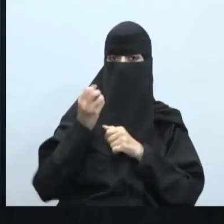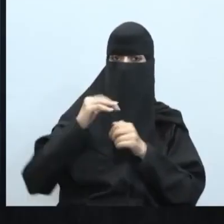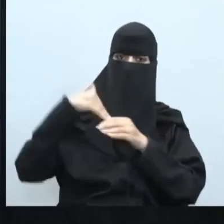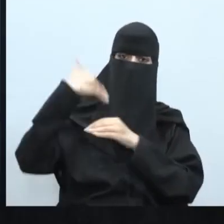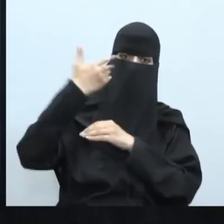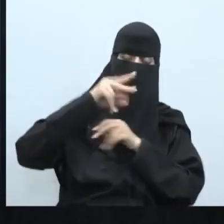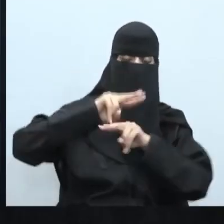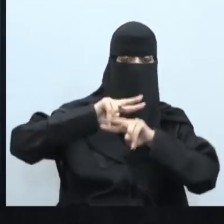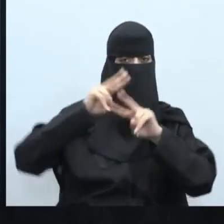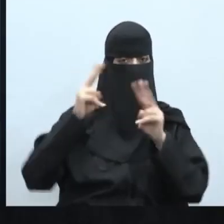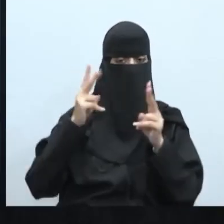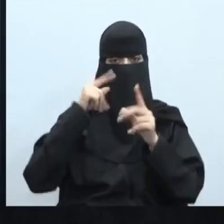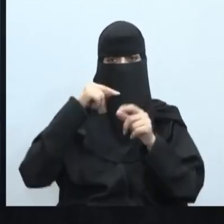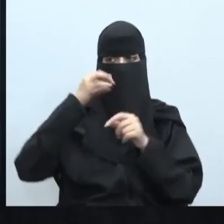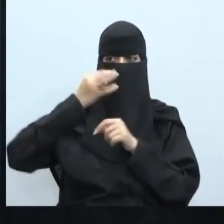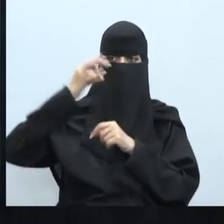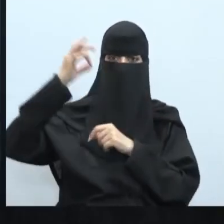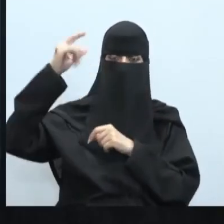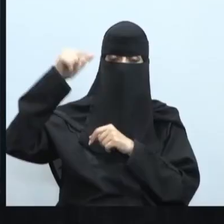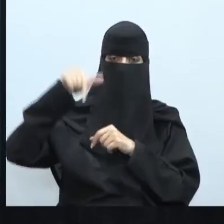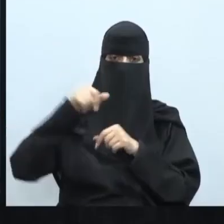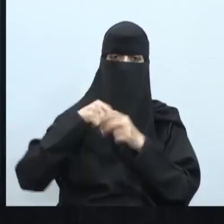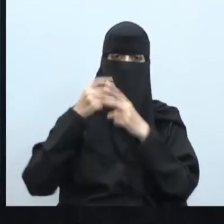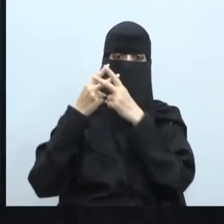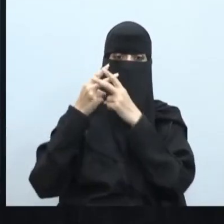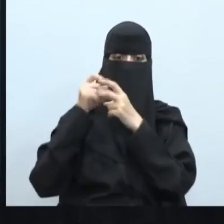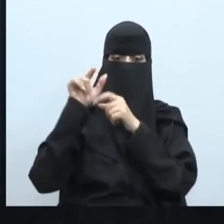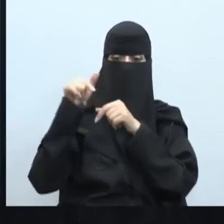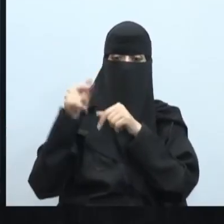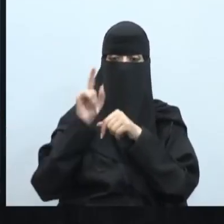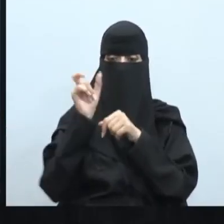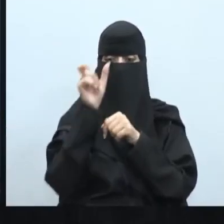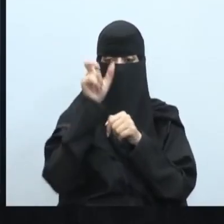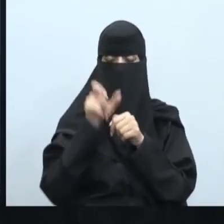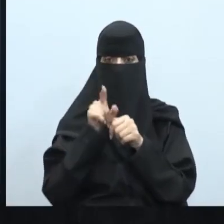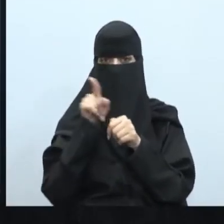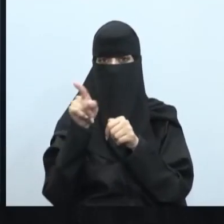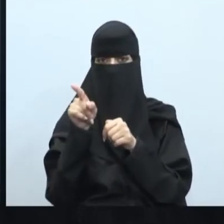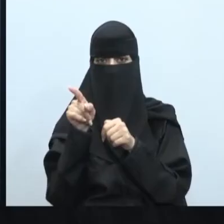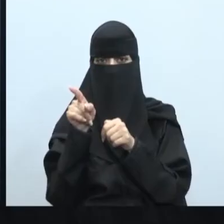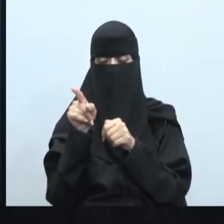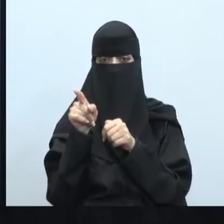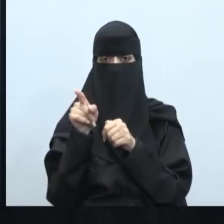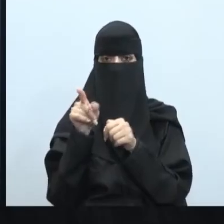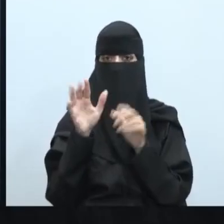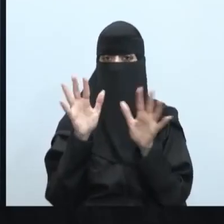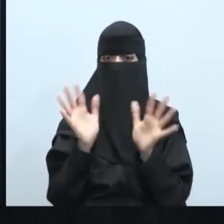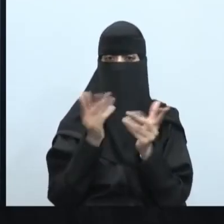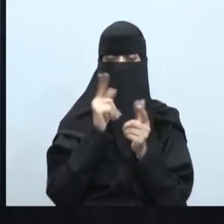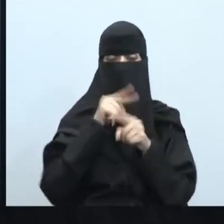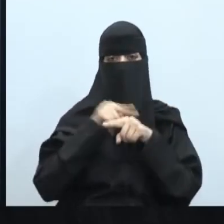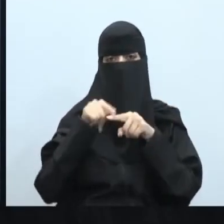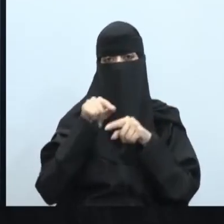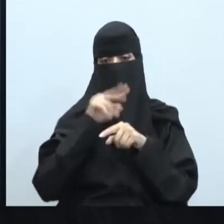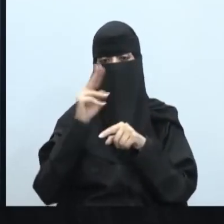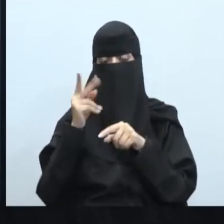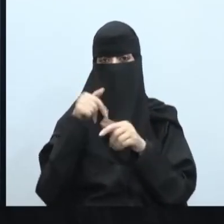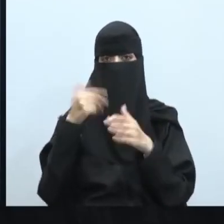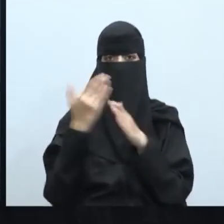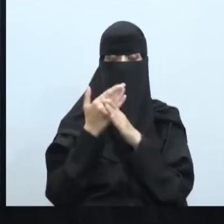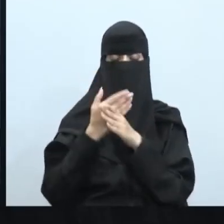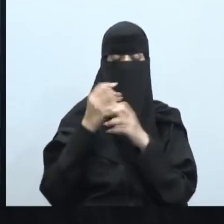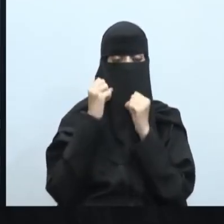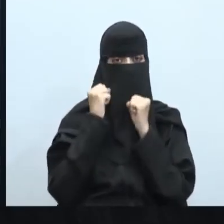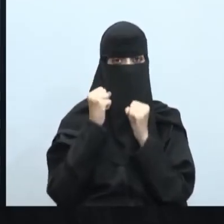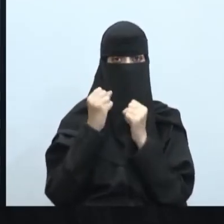يختلف لمعان النجم أو يختلف لمعان أي نجم إلى آخر بسبب